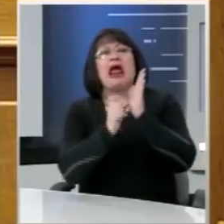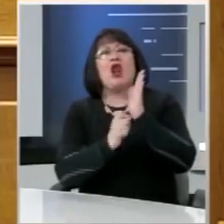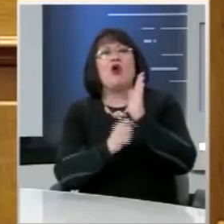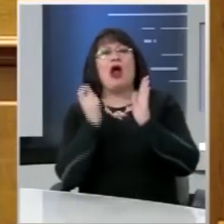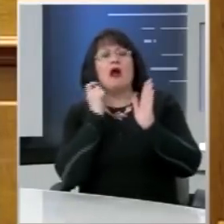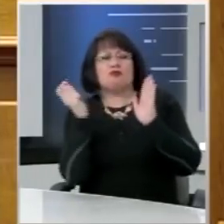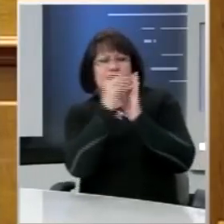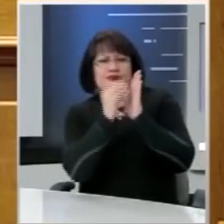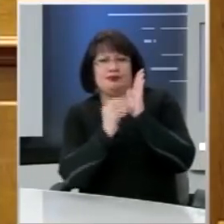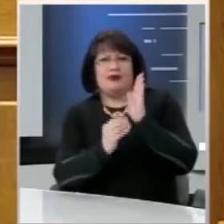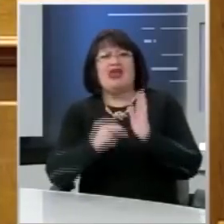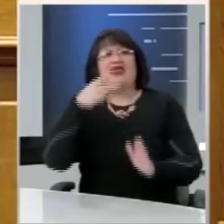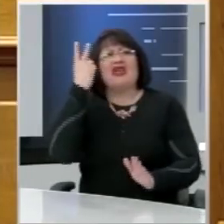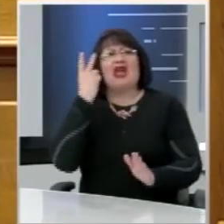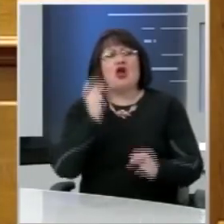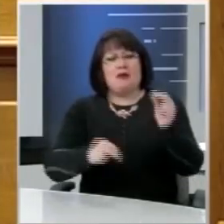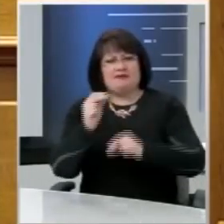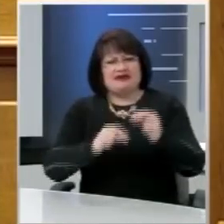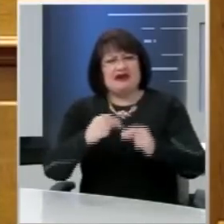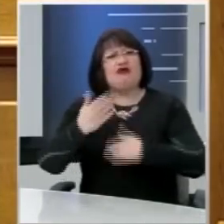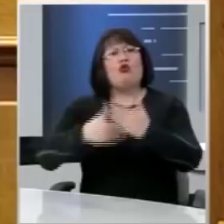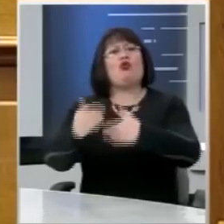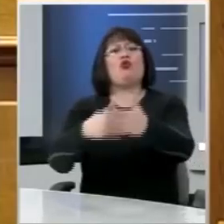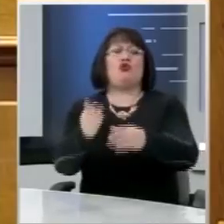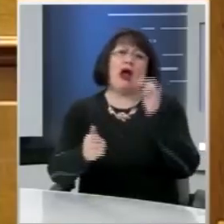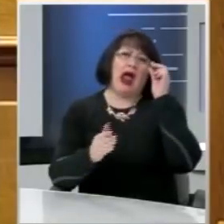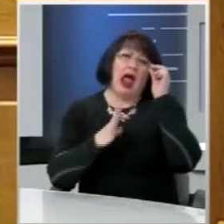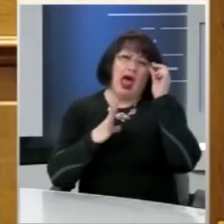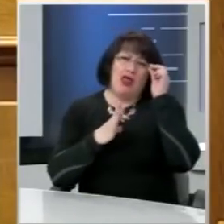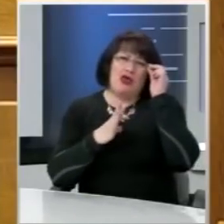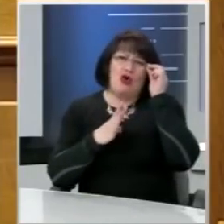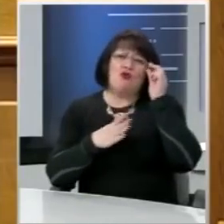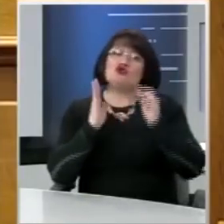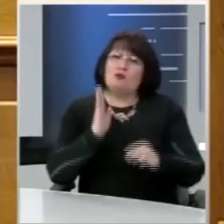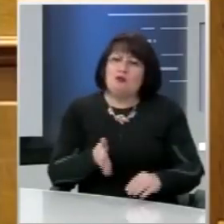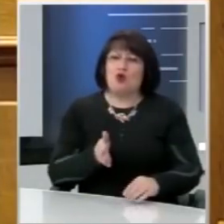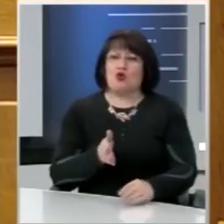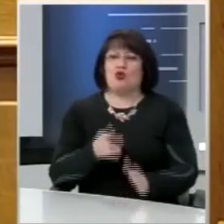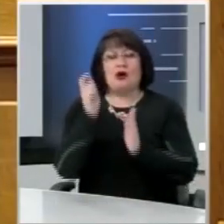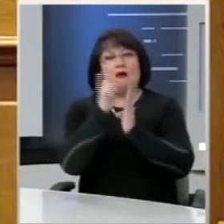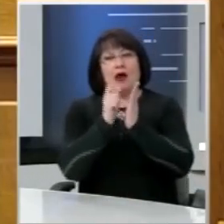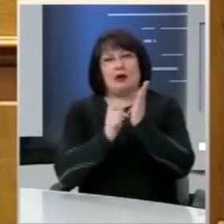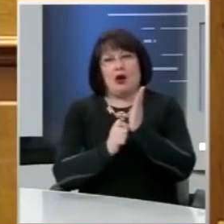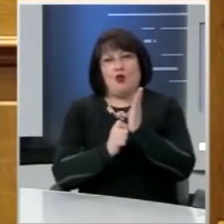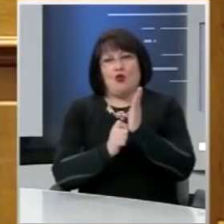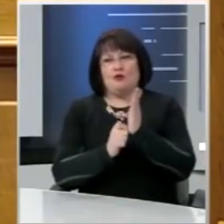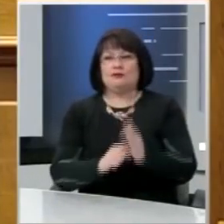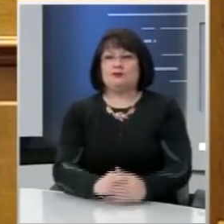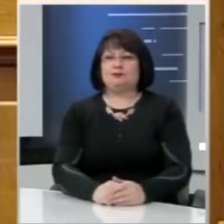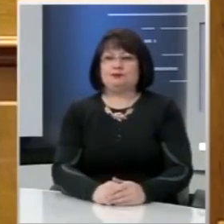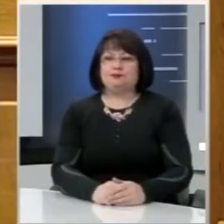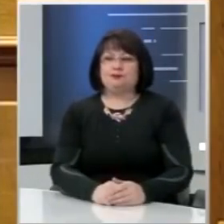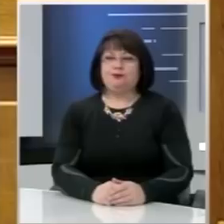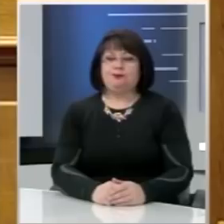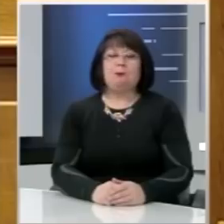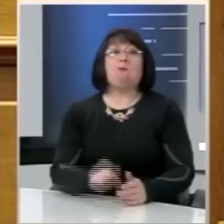δικαίωμα της ψήφου για πολλές χιλιάδες ακόμη που δυνητικά μπορούν να εγγραφούν στους εκλογικούς καταλόγους. Οι οποίοι,